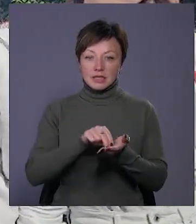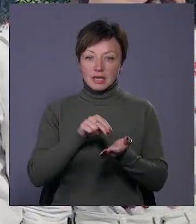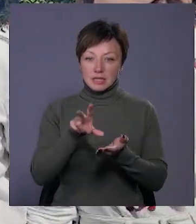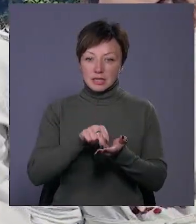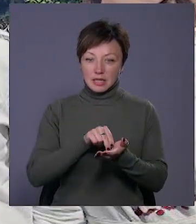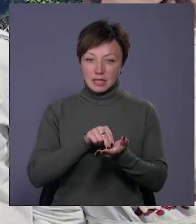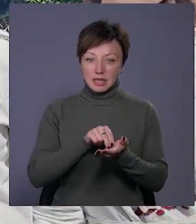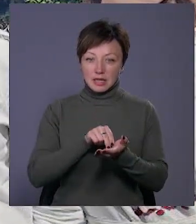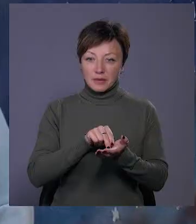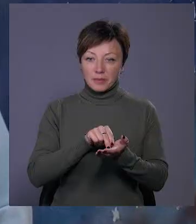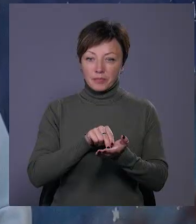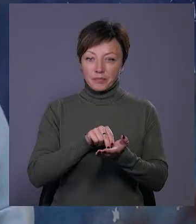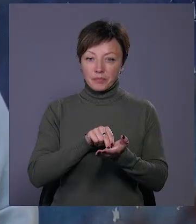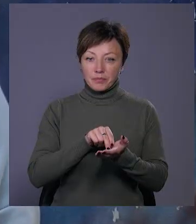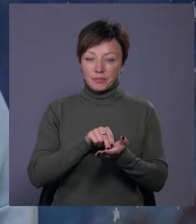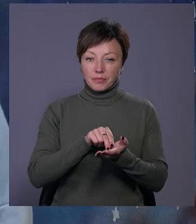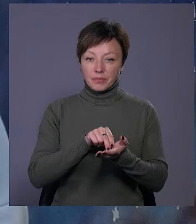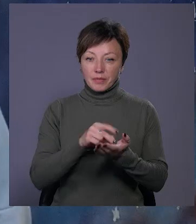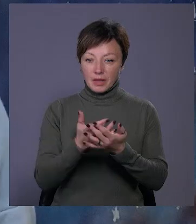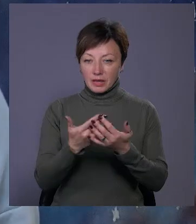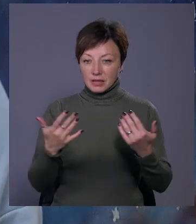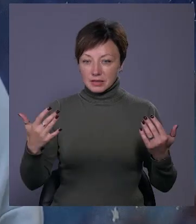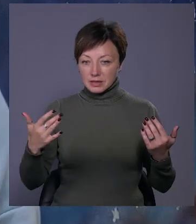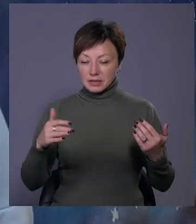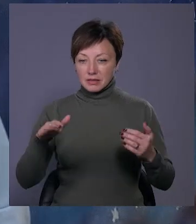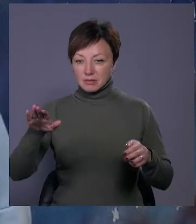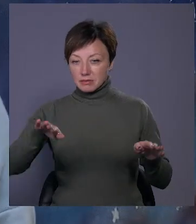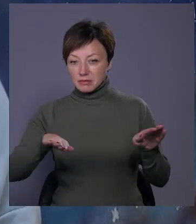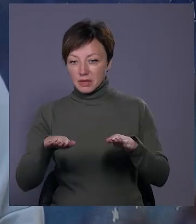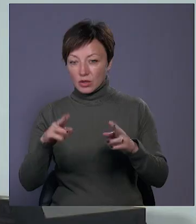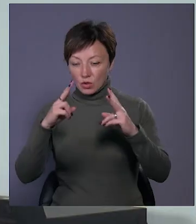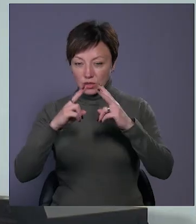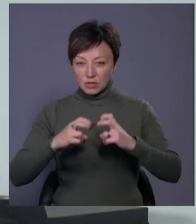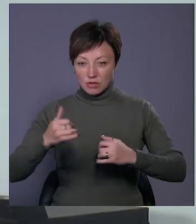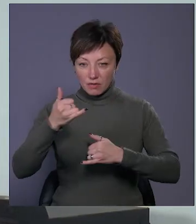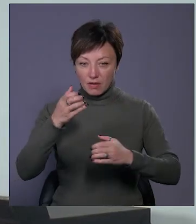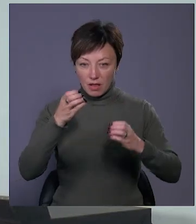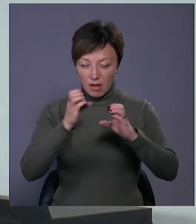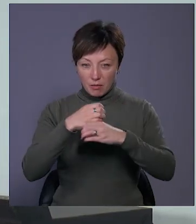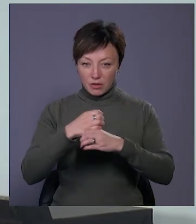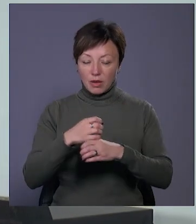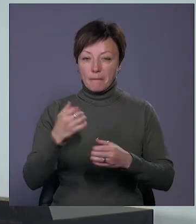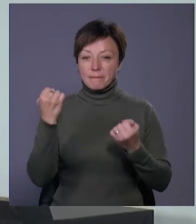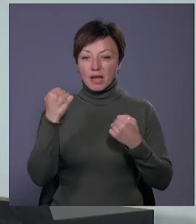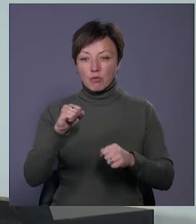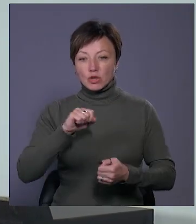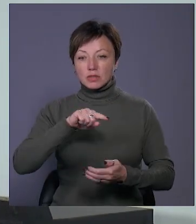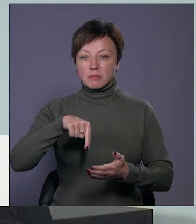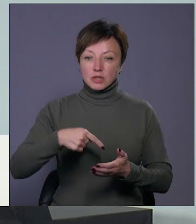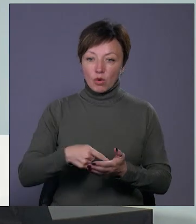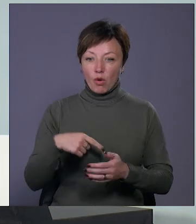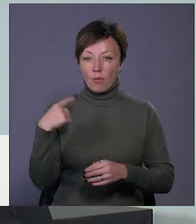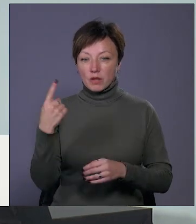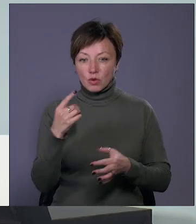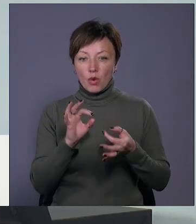на носів і досліджували їх в лабораторії. Він був переможцем міської, обласної